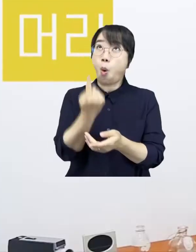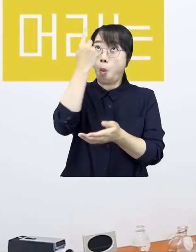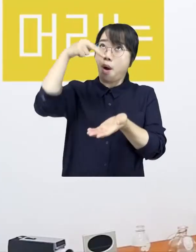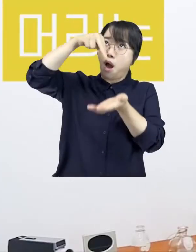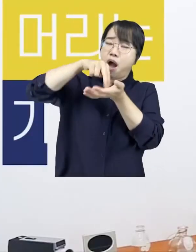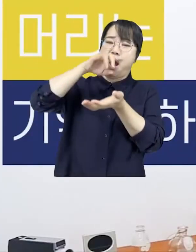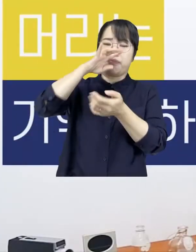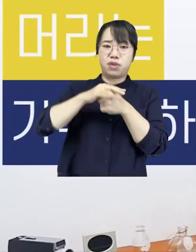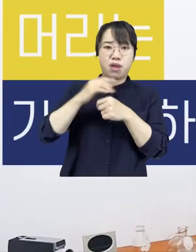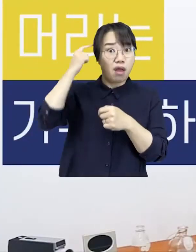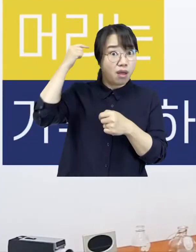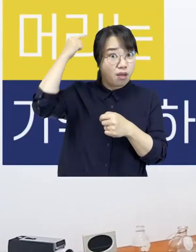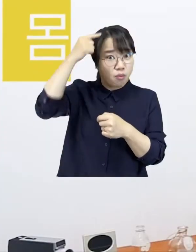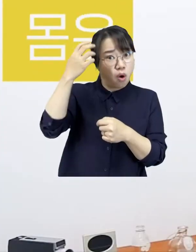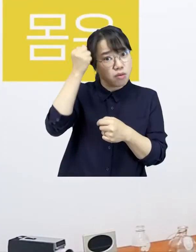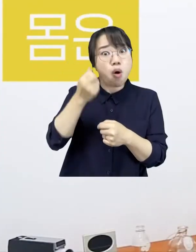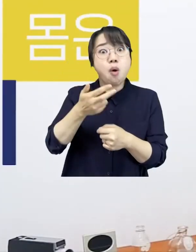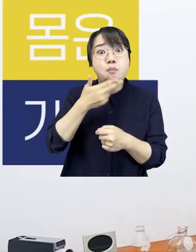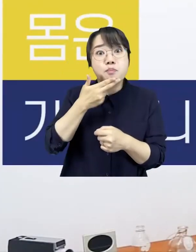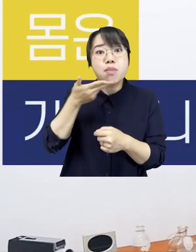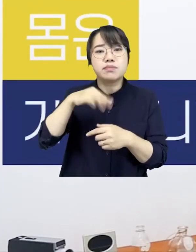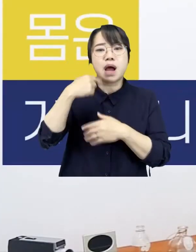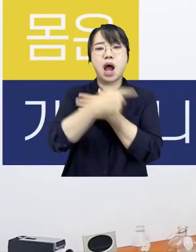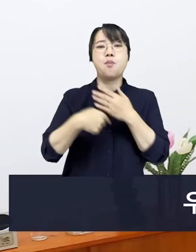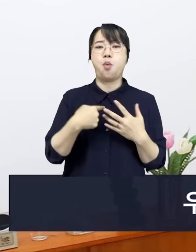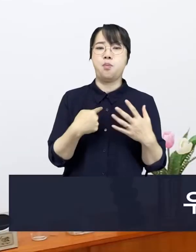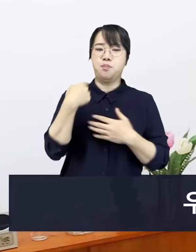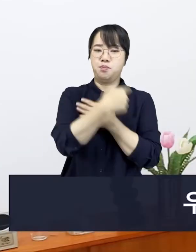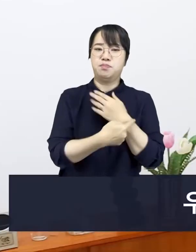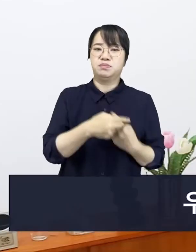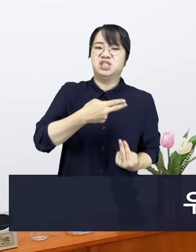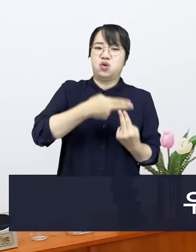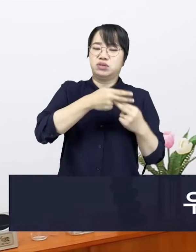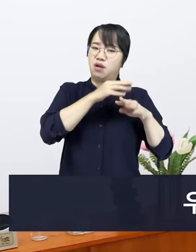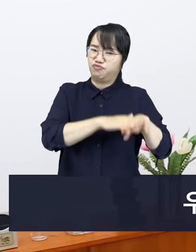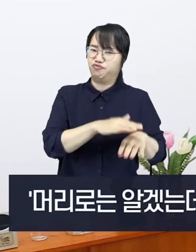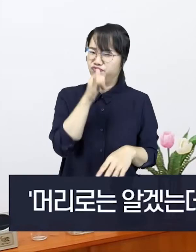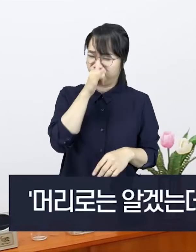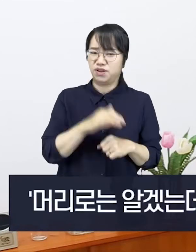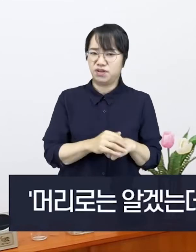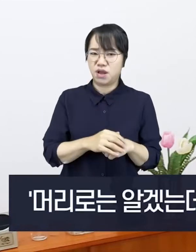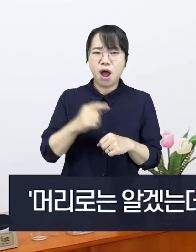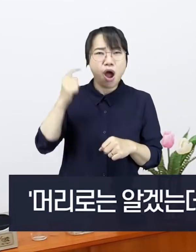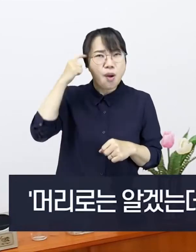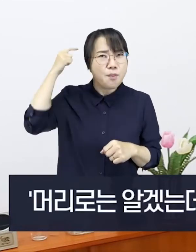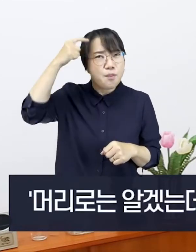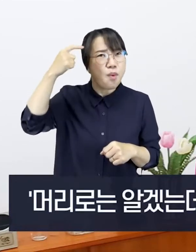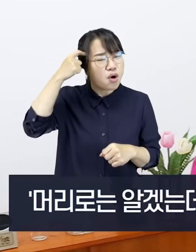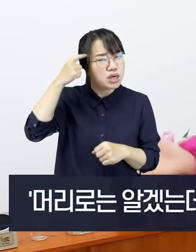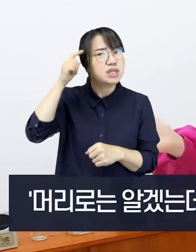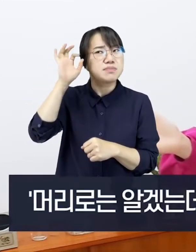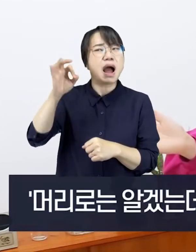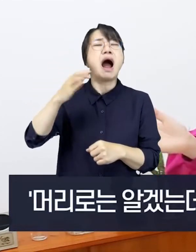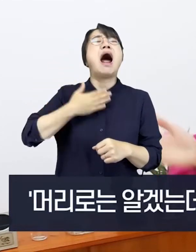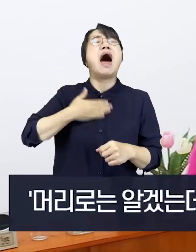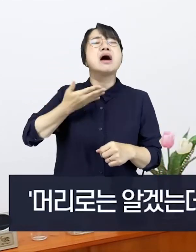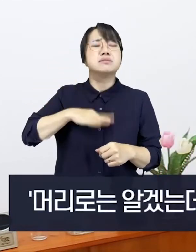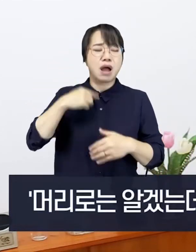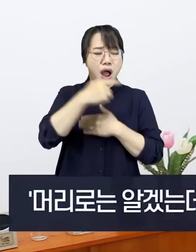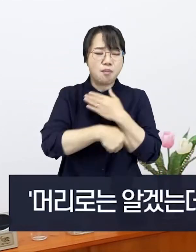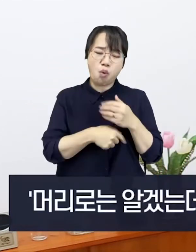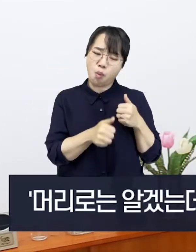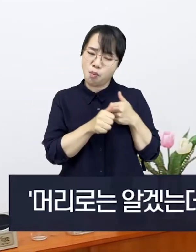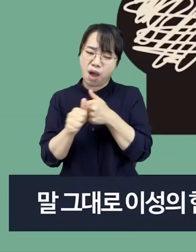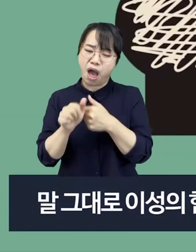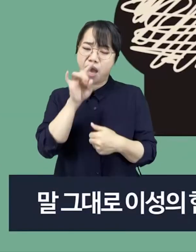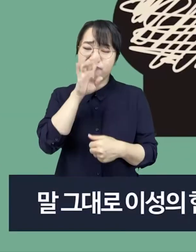거죠 머리는 기억 못하지만 몸은 기억하니까요 우리가 흔히 하는 말 중에 머리로는 알겠는데 몸이 안 따라주네 라는